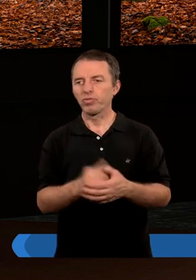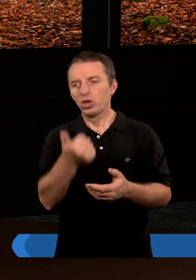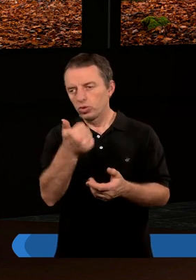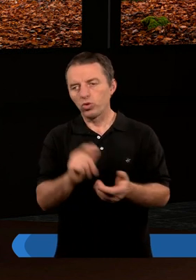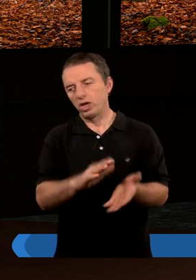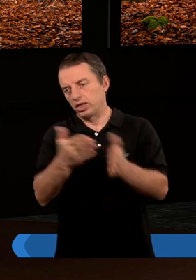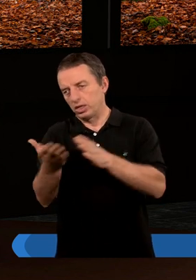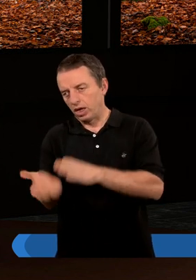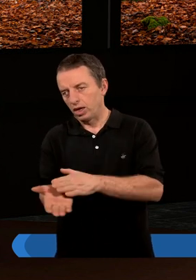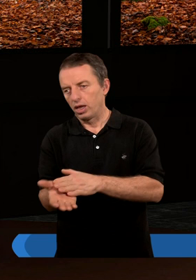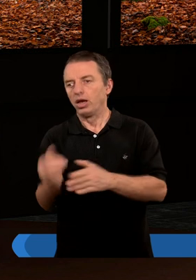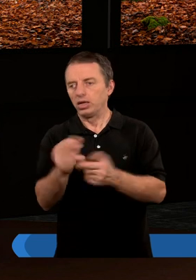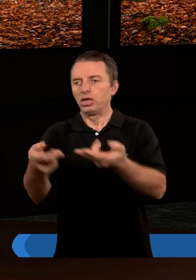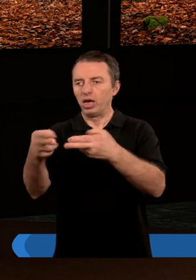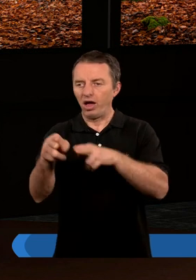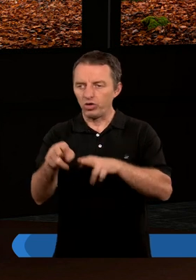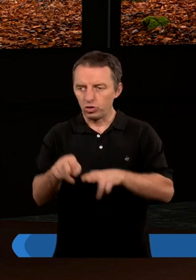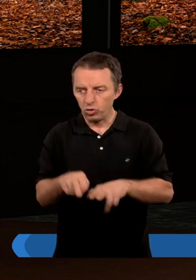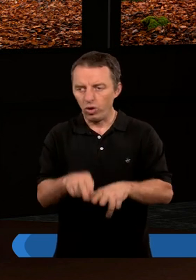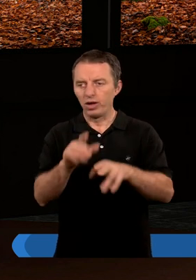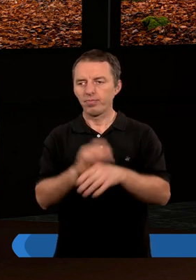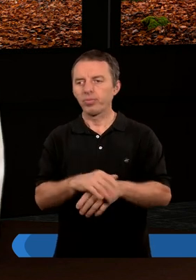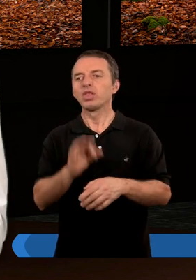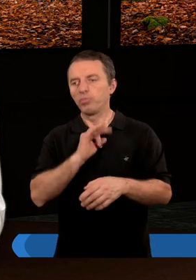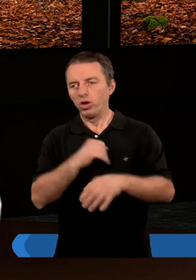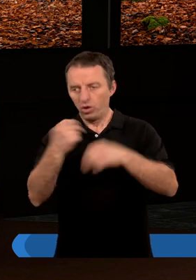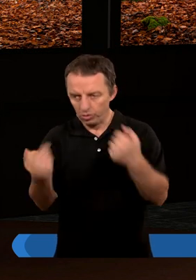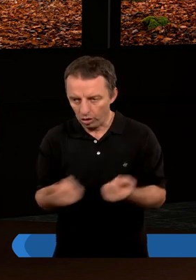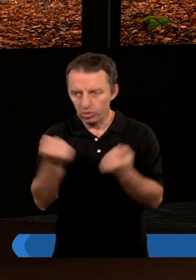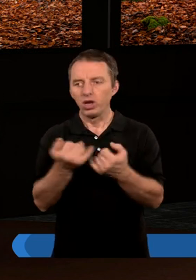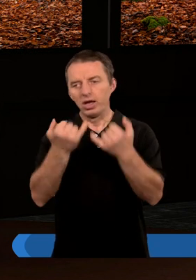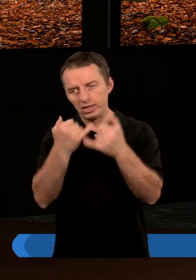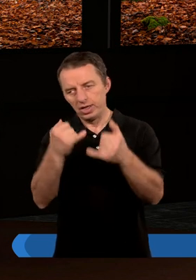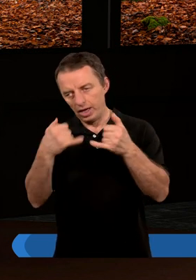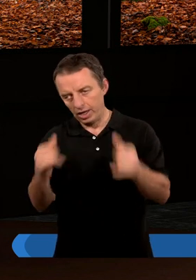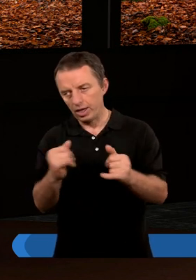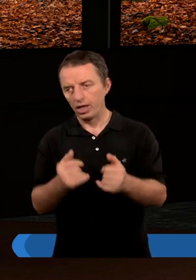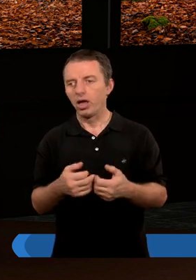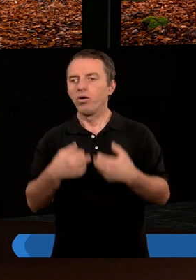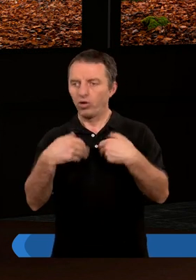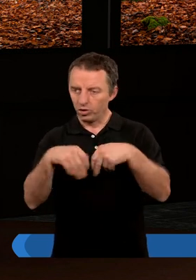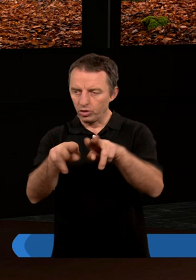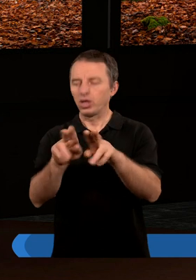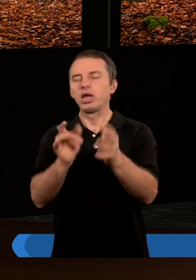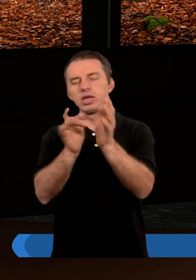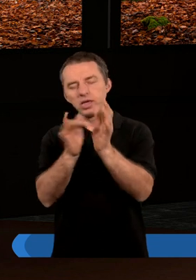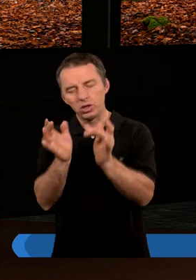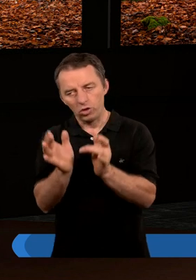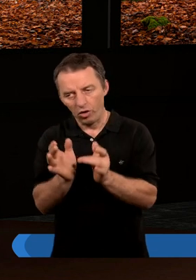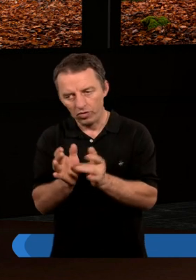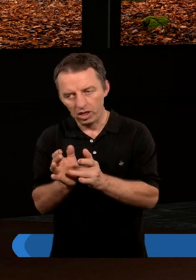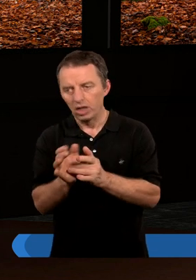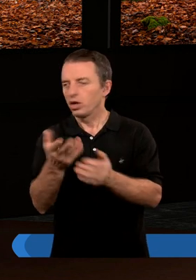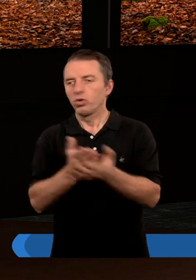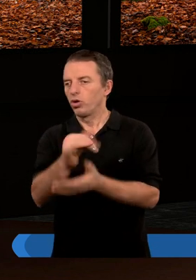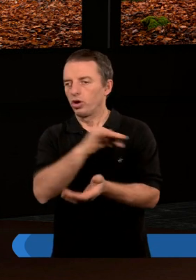Z drugiej strony, kiedy już się nawróciłem i moje dążenia są zupełnie inne, poddałem się pod służbę Jezusowi Chrystusowi,